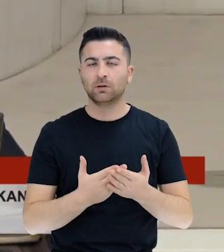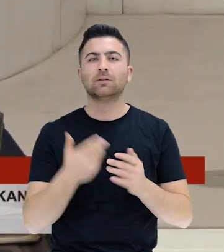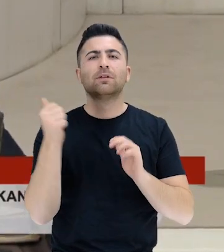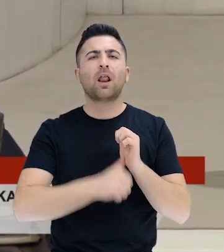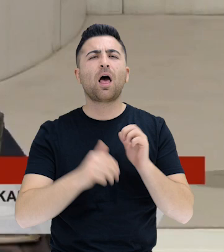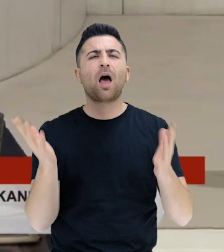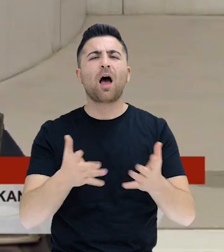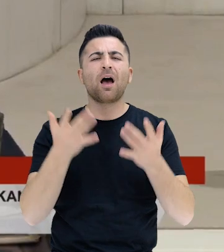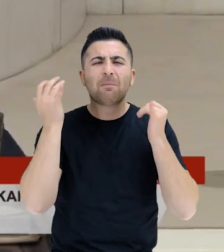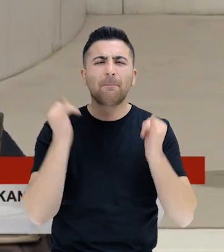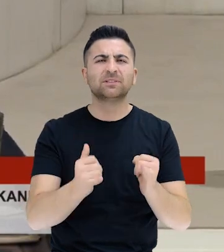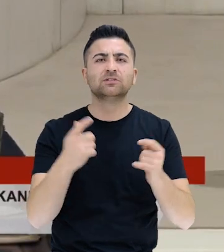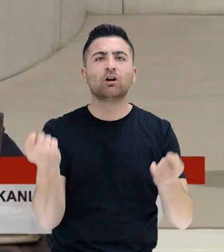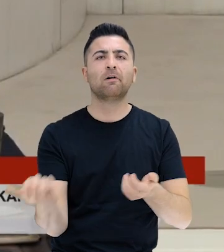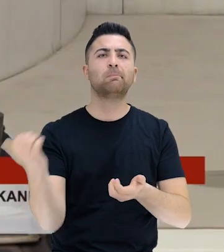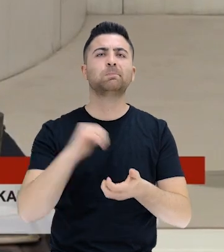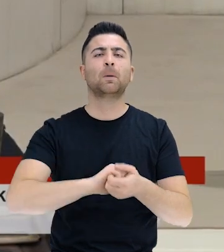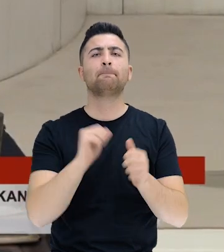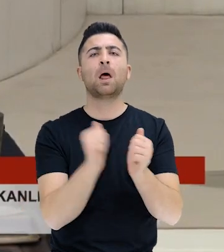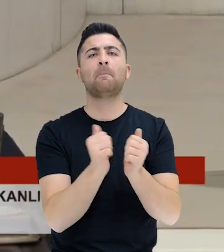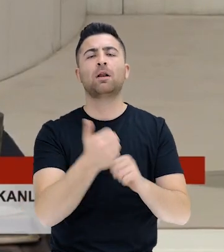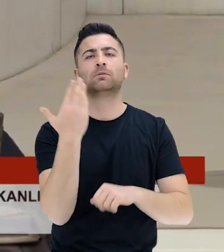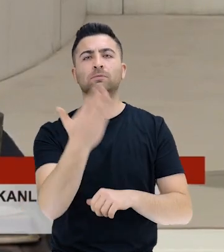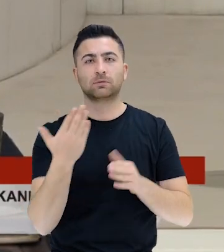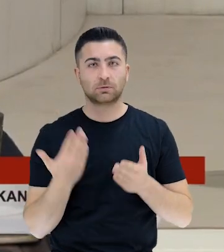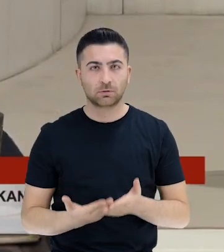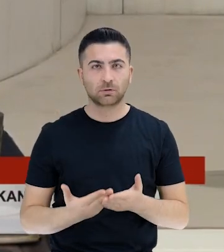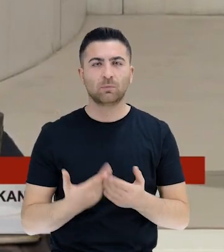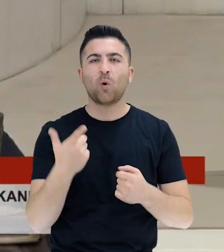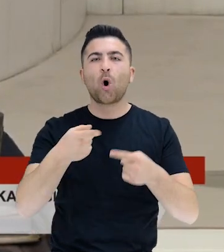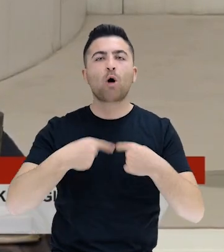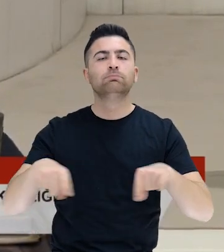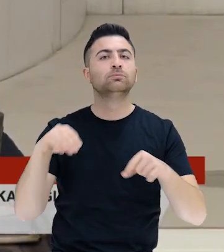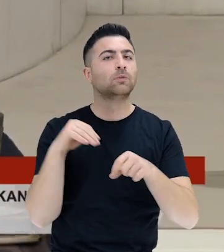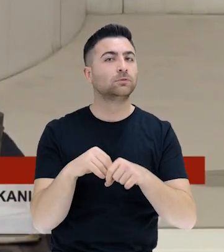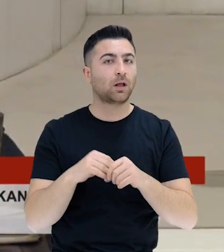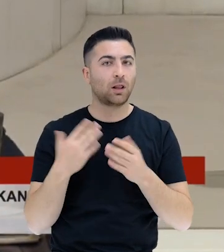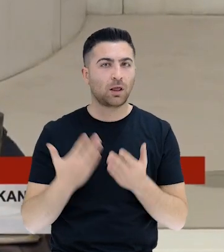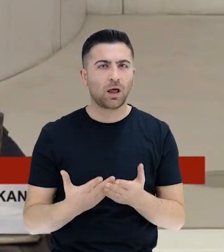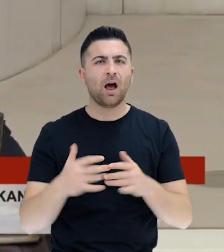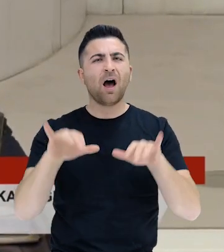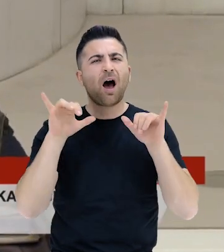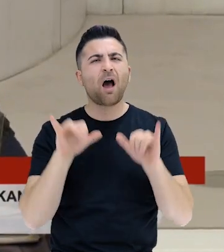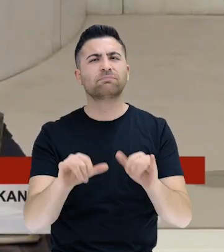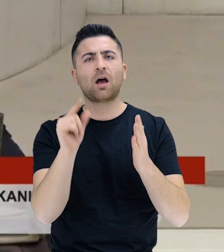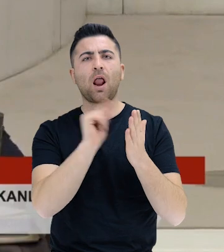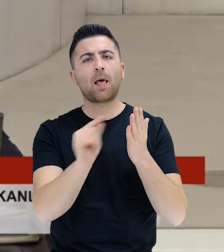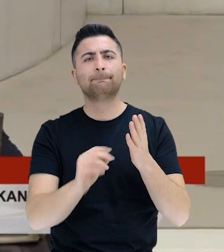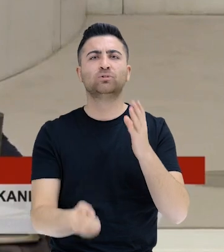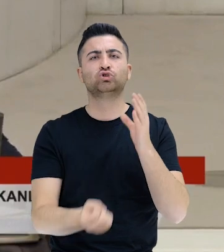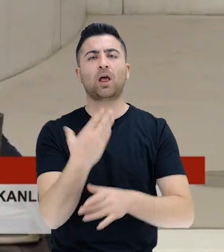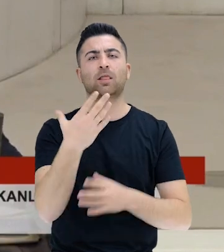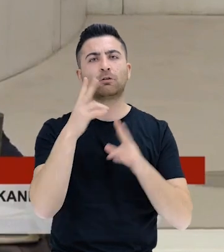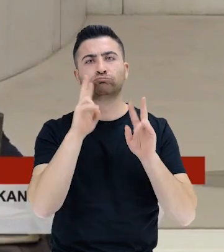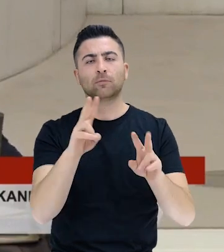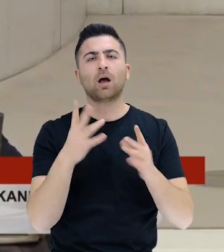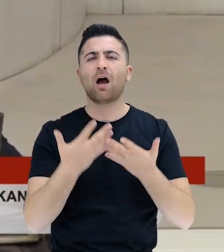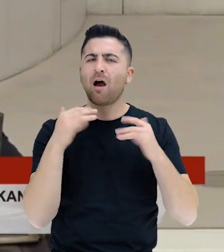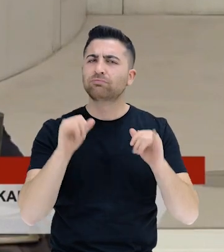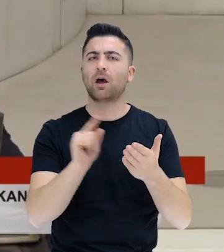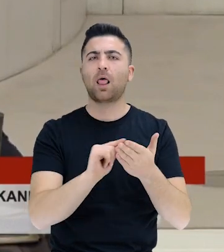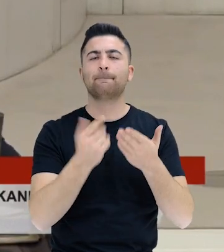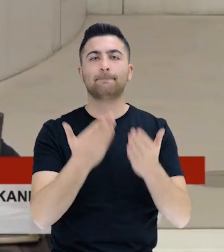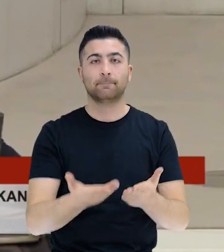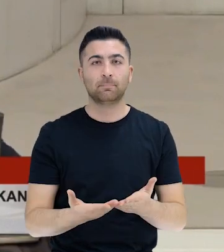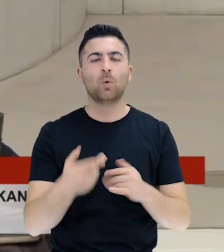PKK ile tarihin en kirli iş birliği içerisindesiniz. Plan bütçe komisyonlarında da aynı kalemden çıktı